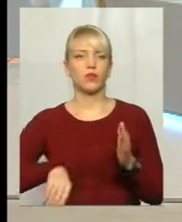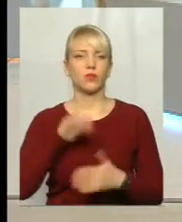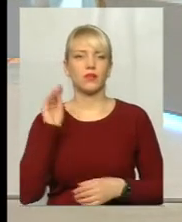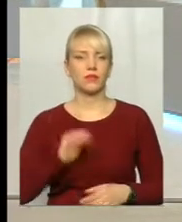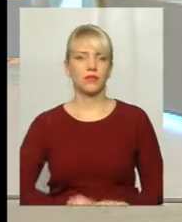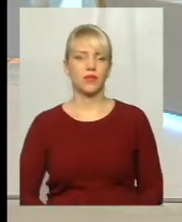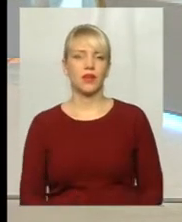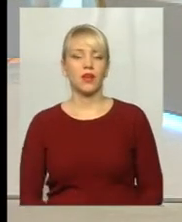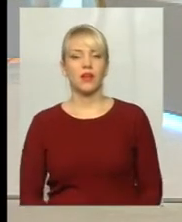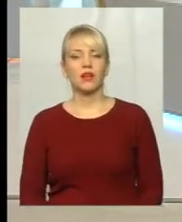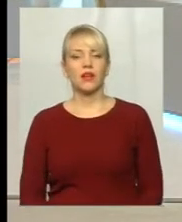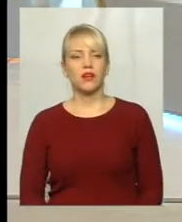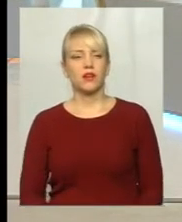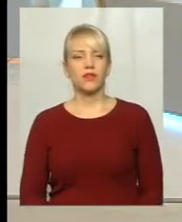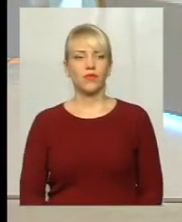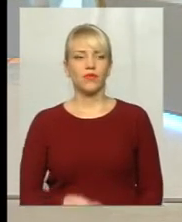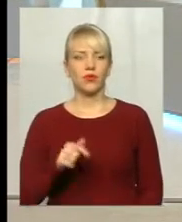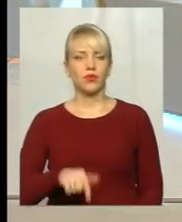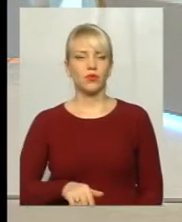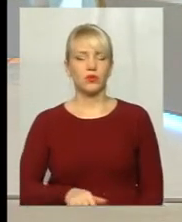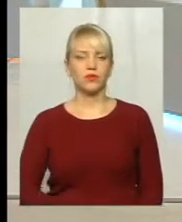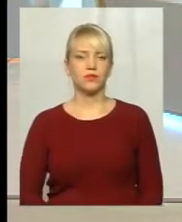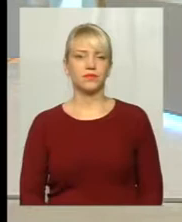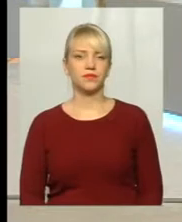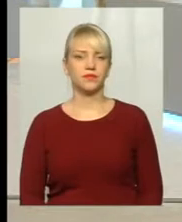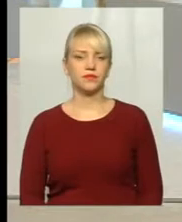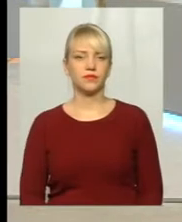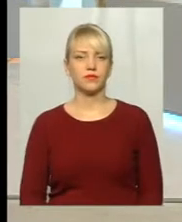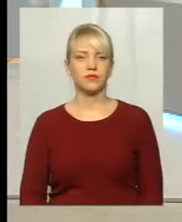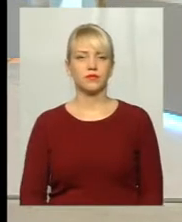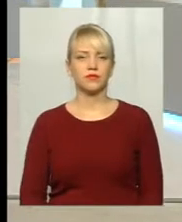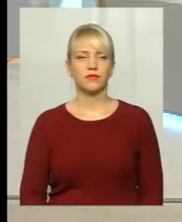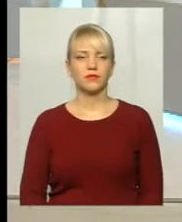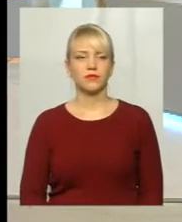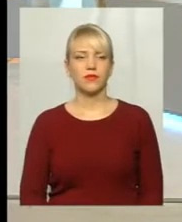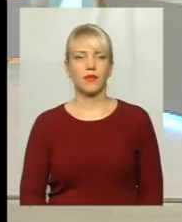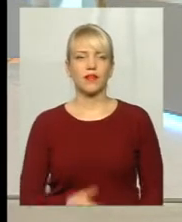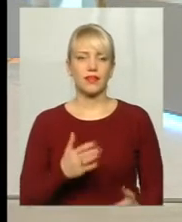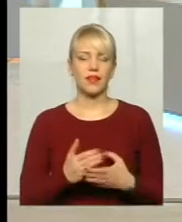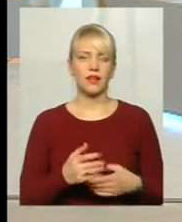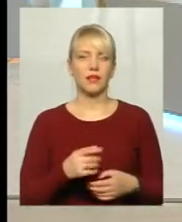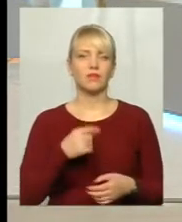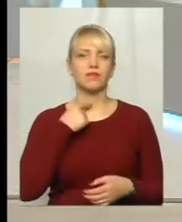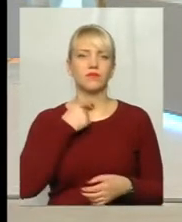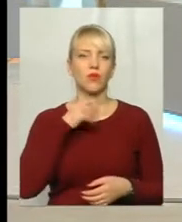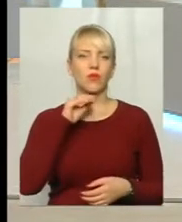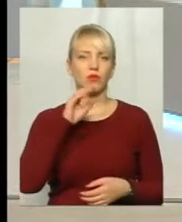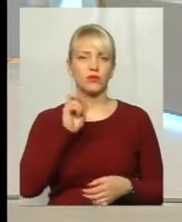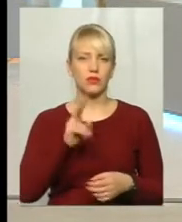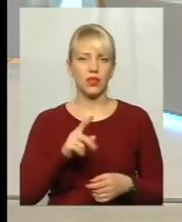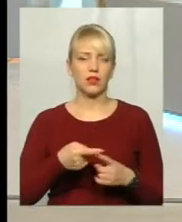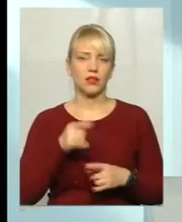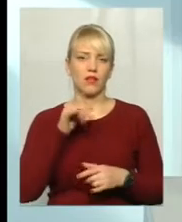Тут йде і заговорювання, і використання певних інтонацій, і просто